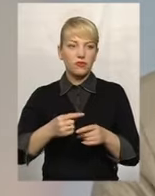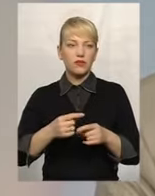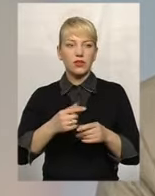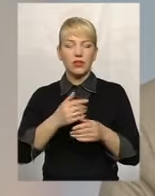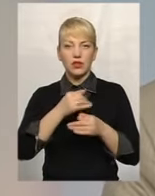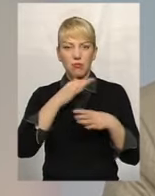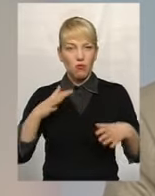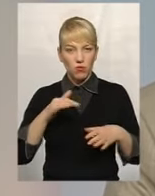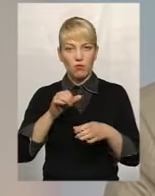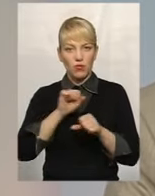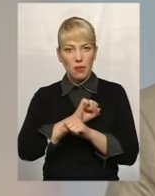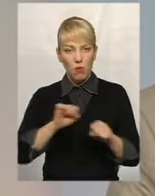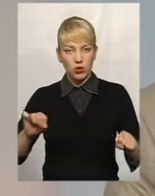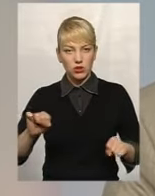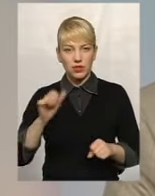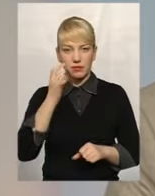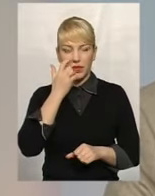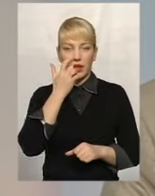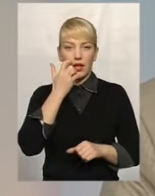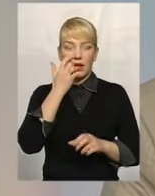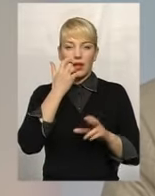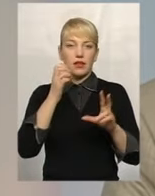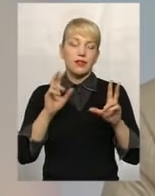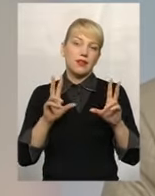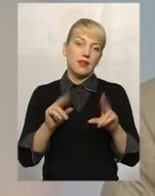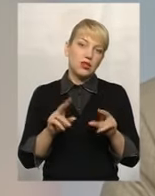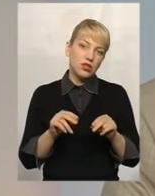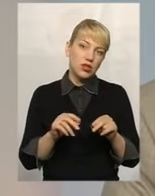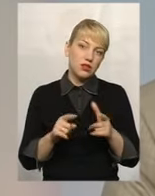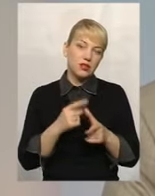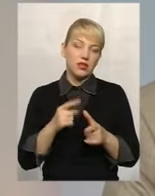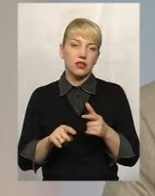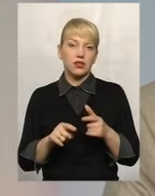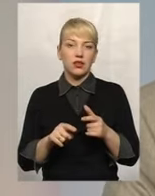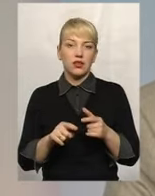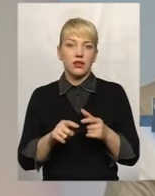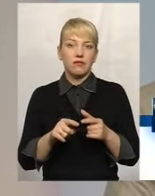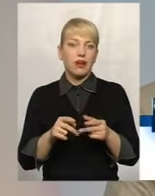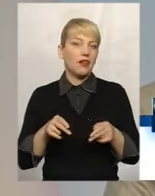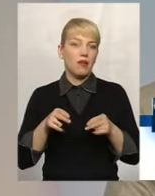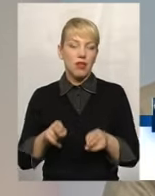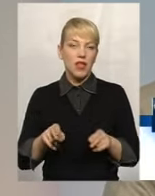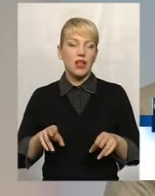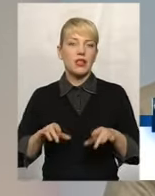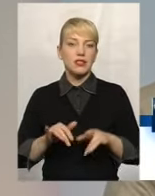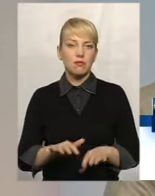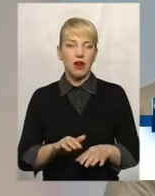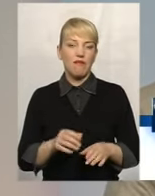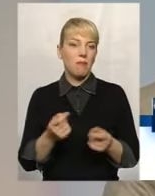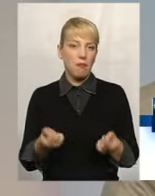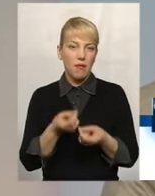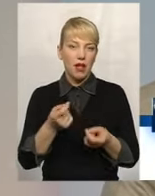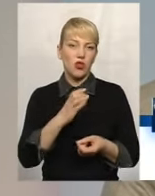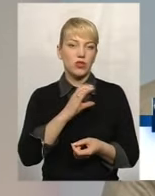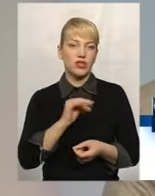кримінальних справ, можливо, не знаю, на щастя, досить мало. За січень-лютий, наприклад,